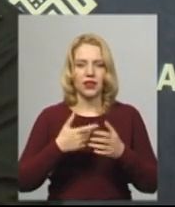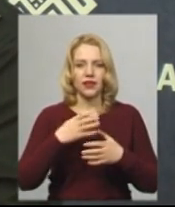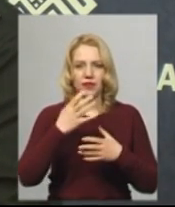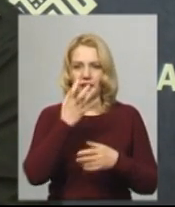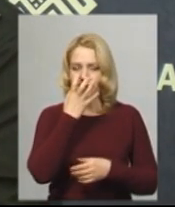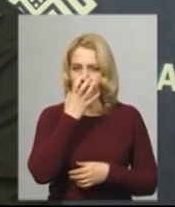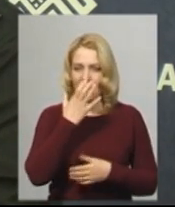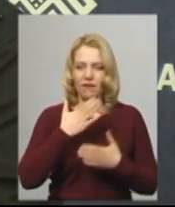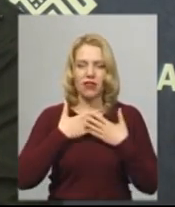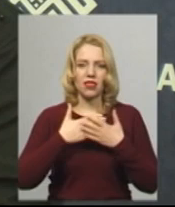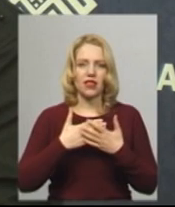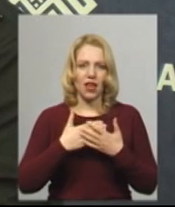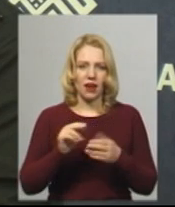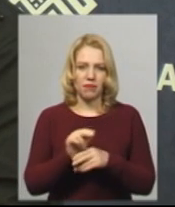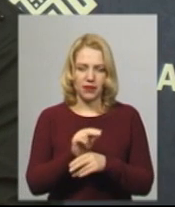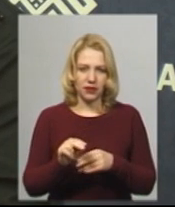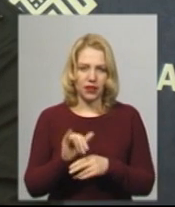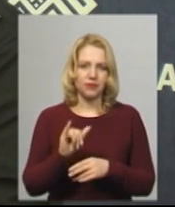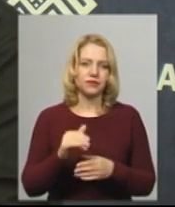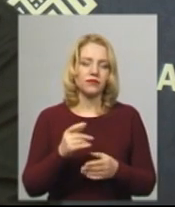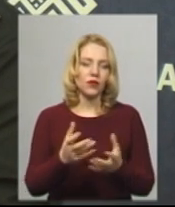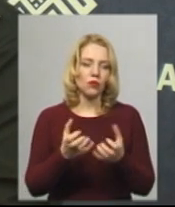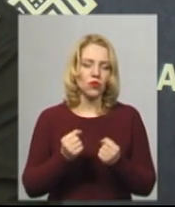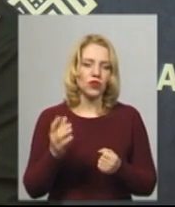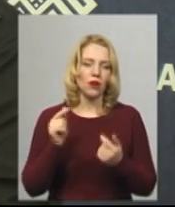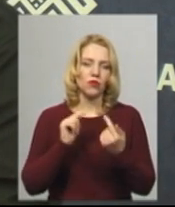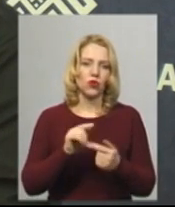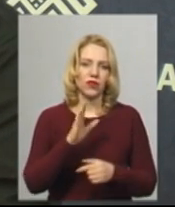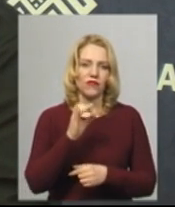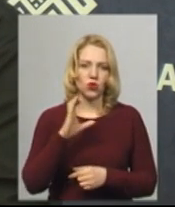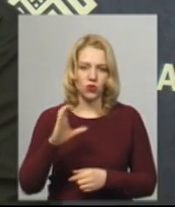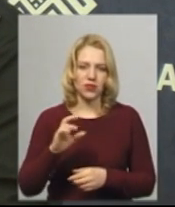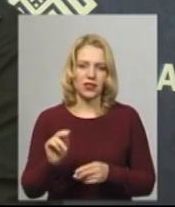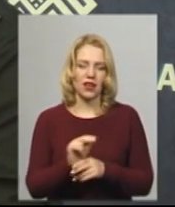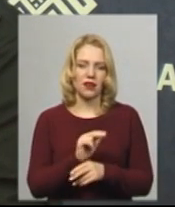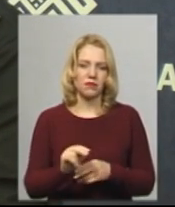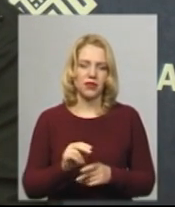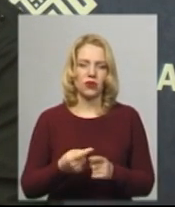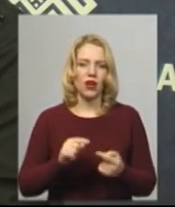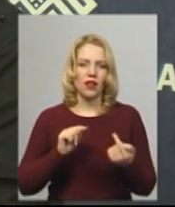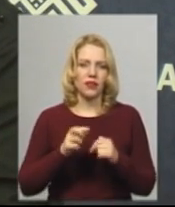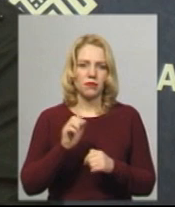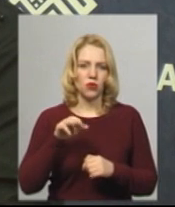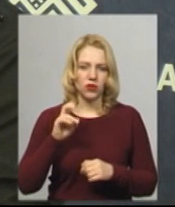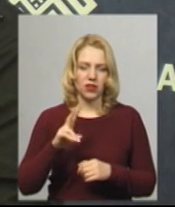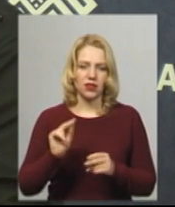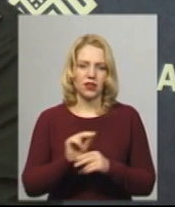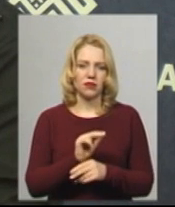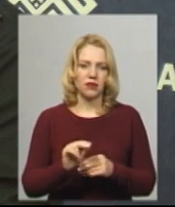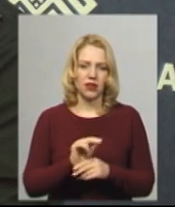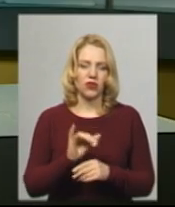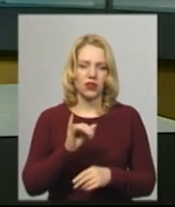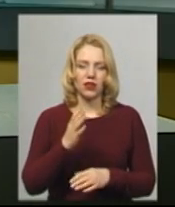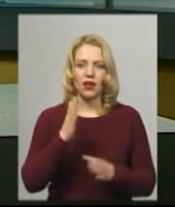терапії. Получає все необхідне – противірусну терапію, антибіотикотерапію, кисневу терапію. За ним наглядають.